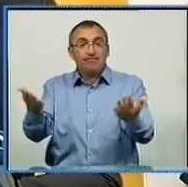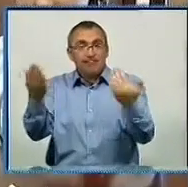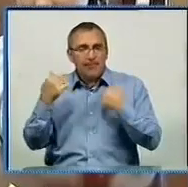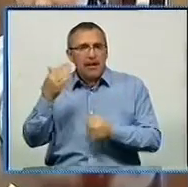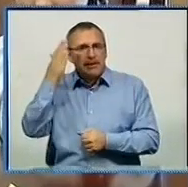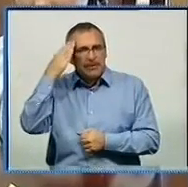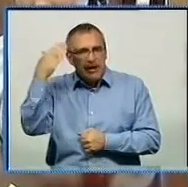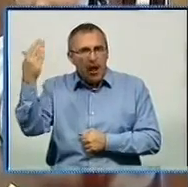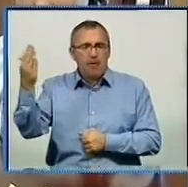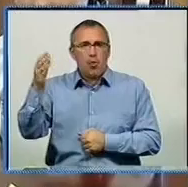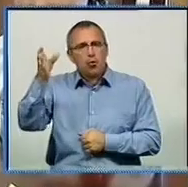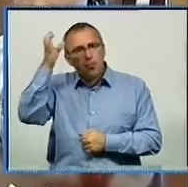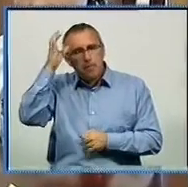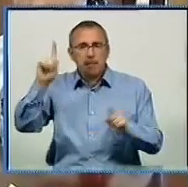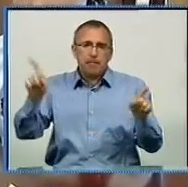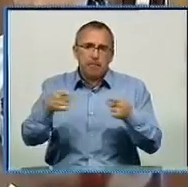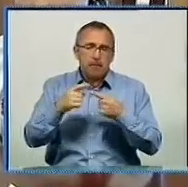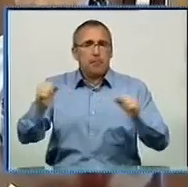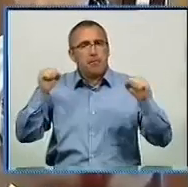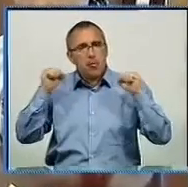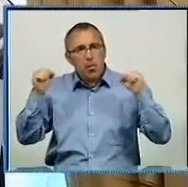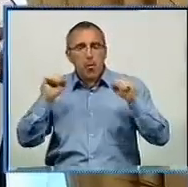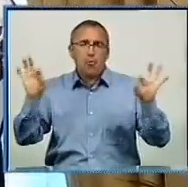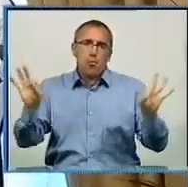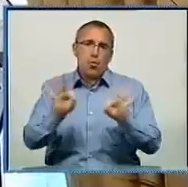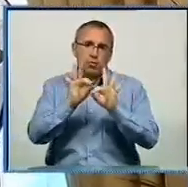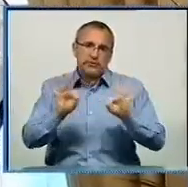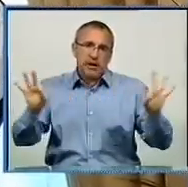найталоновитіших – науковців, співаків, спортсменів, музикантів.